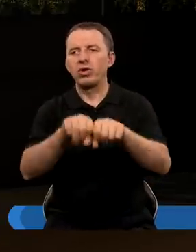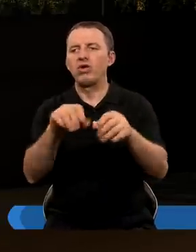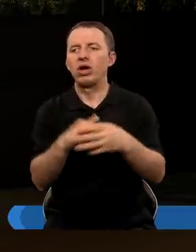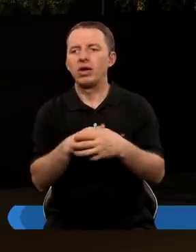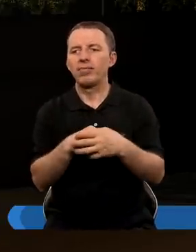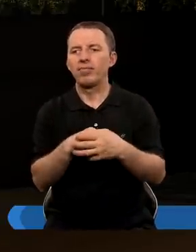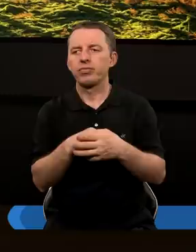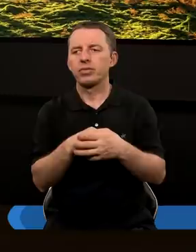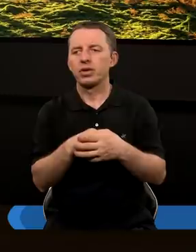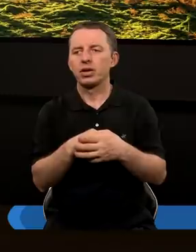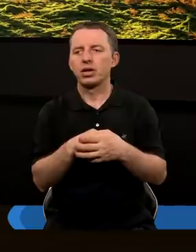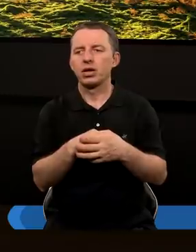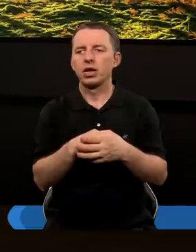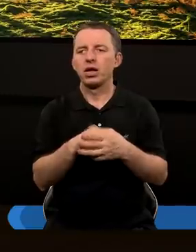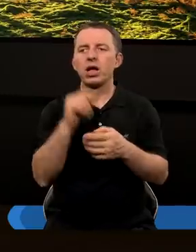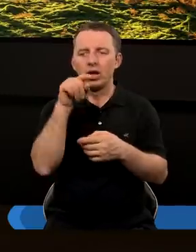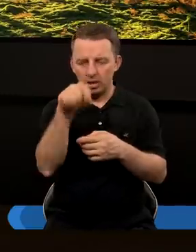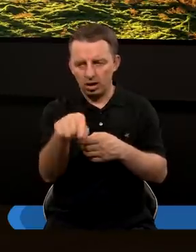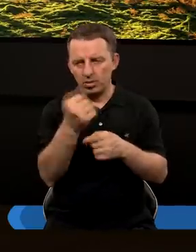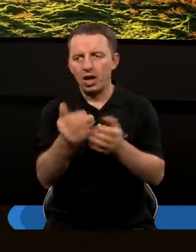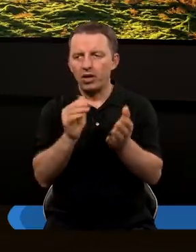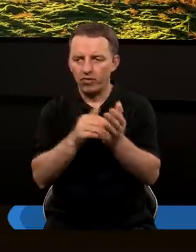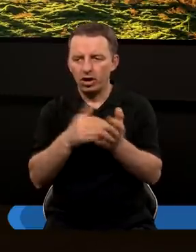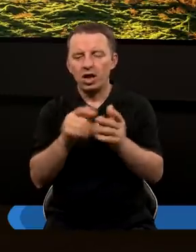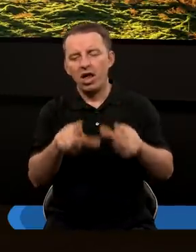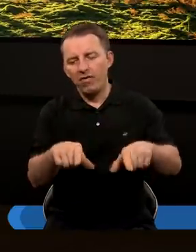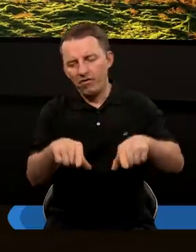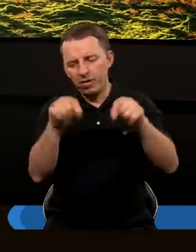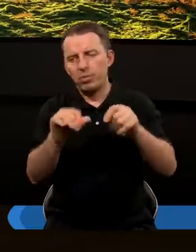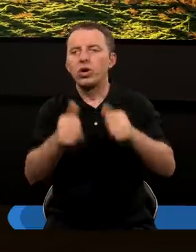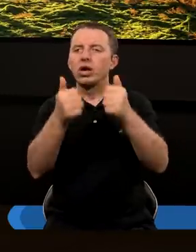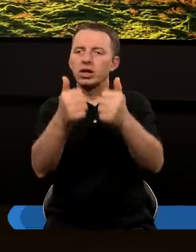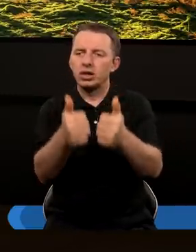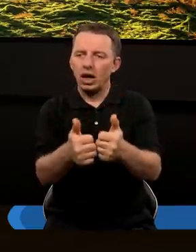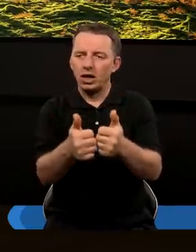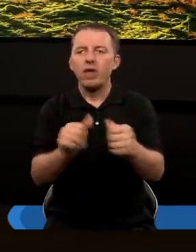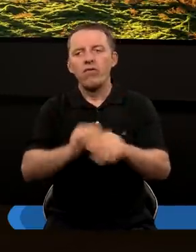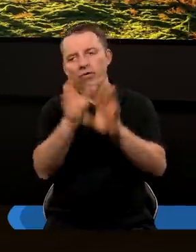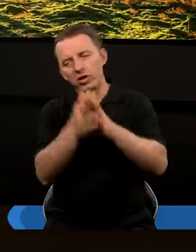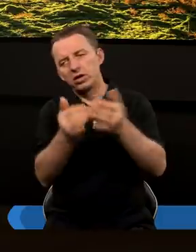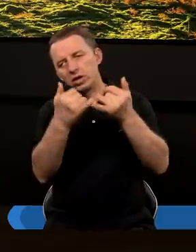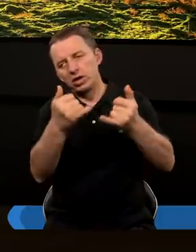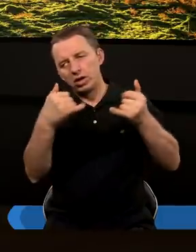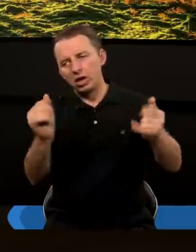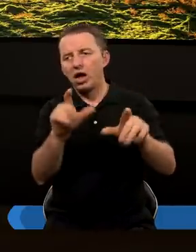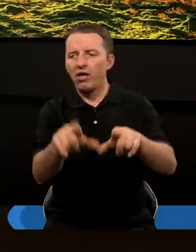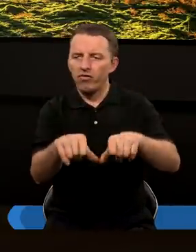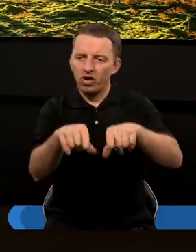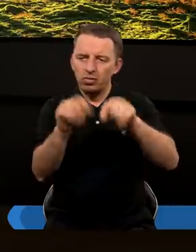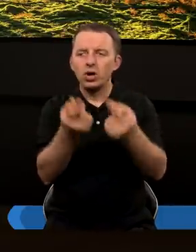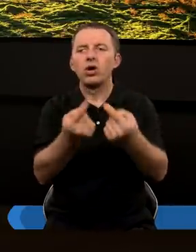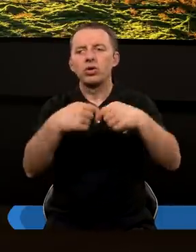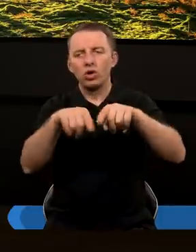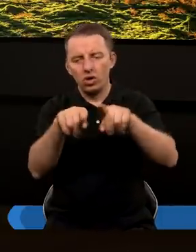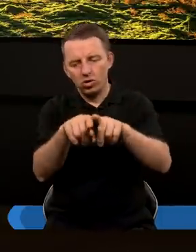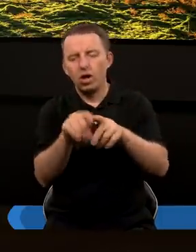niesprawiedliwy. Ten wybór jest niezwykle ważny. Pierwszy wybór staje się podstawą do wszelkich innych wyborów, których ci ludzie